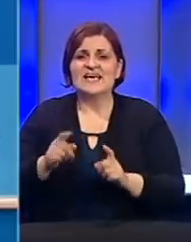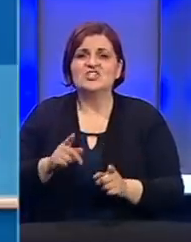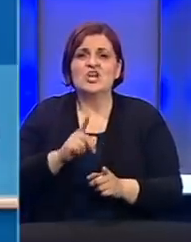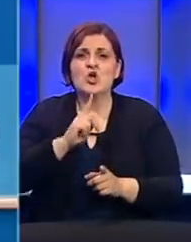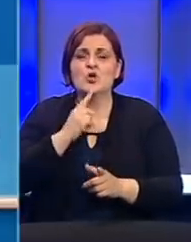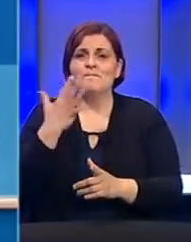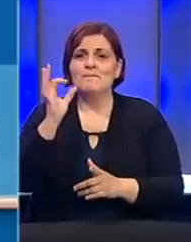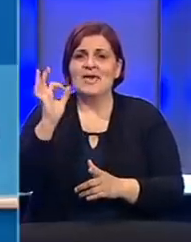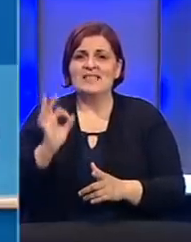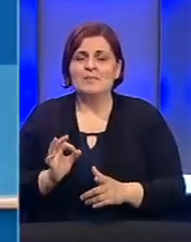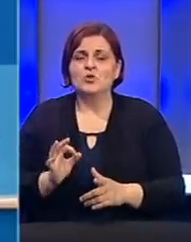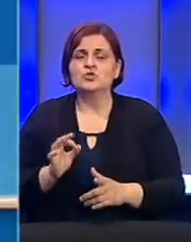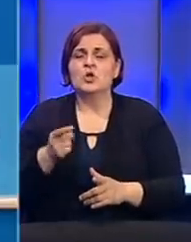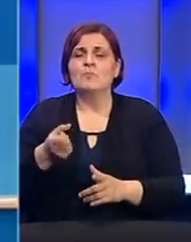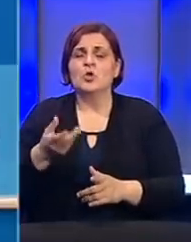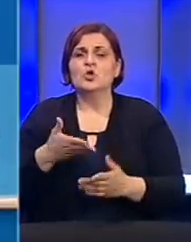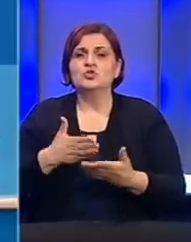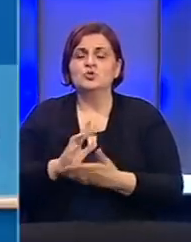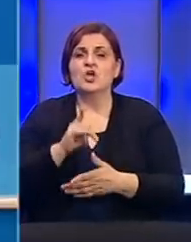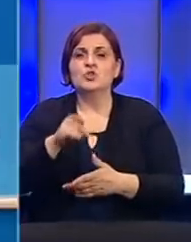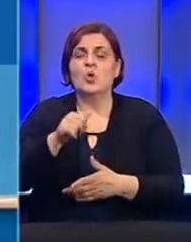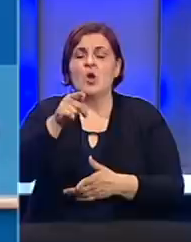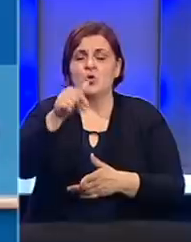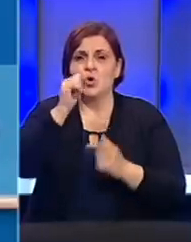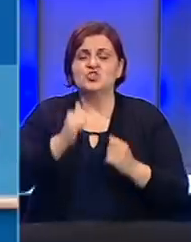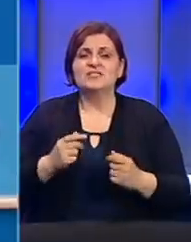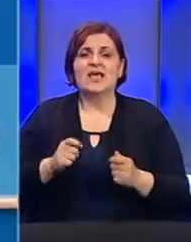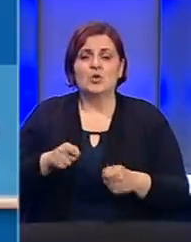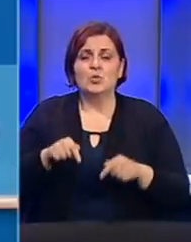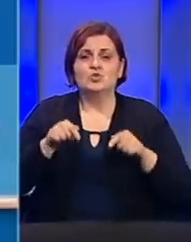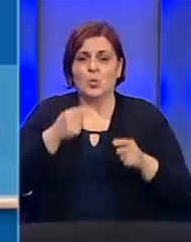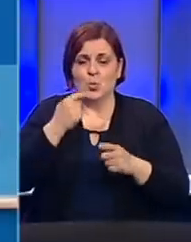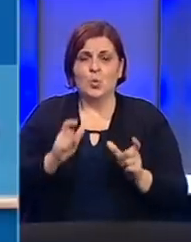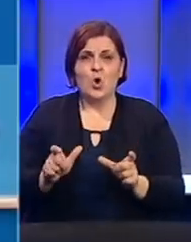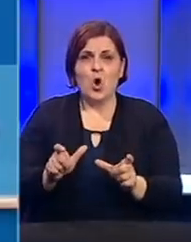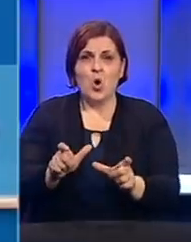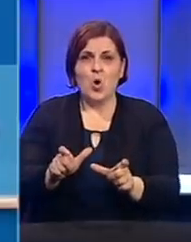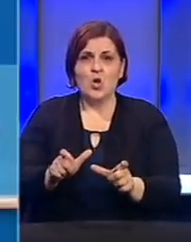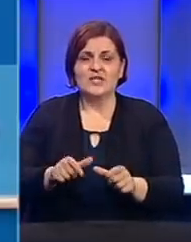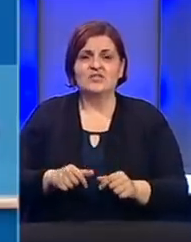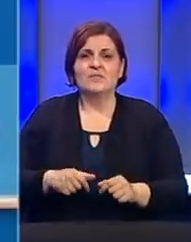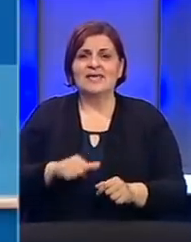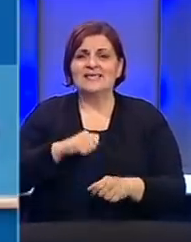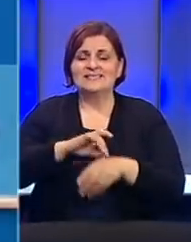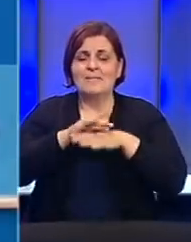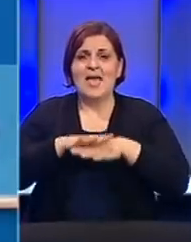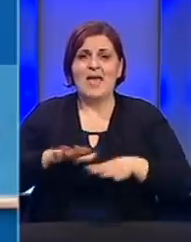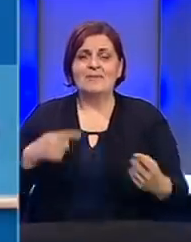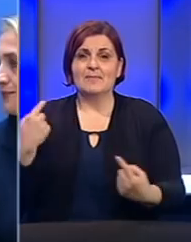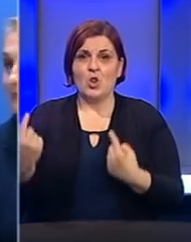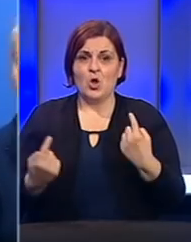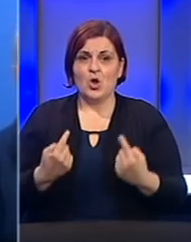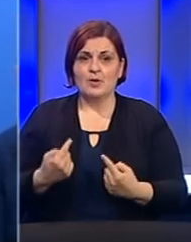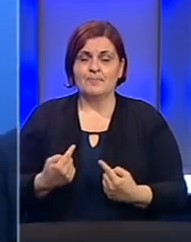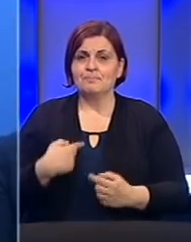je nekih do 5% odnosno na broj slučajeva, e to je ono što je sada ključno u ovaj kontroli same epidemiološke situacije.